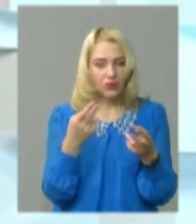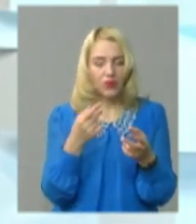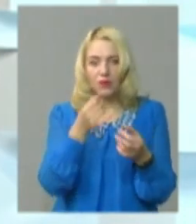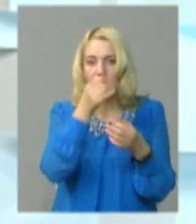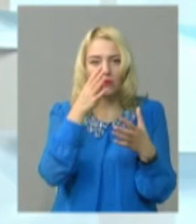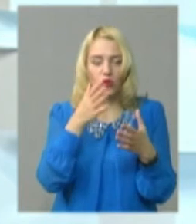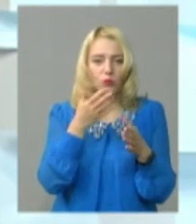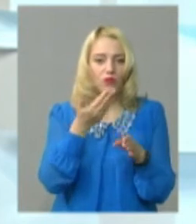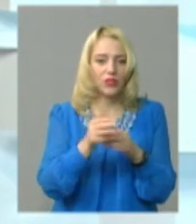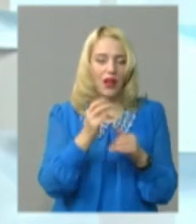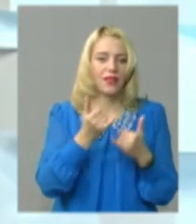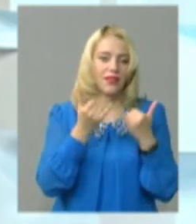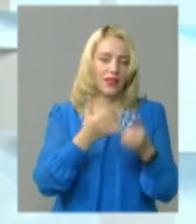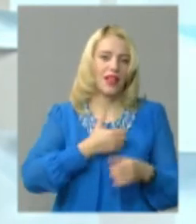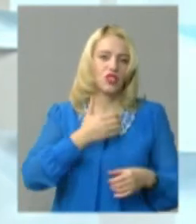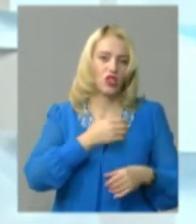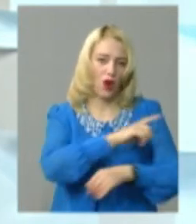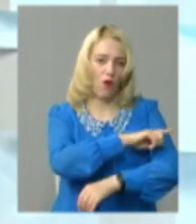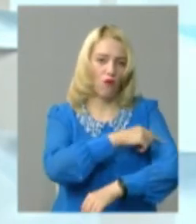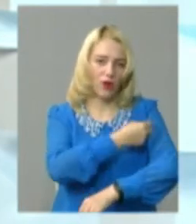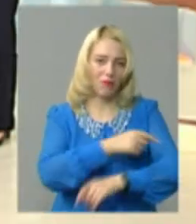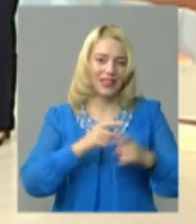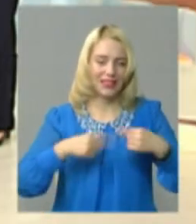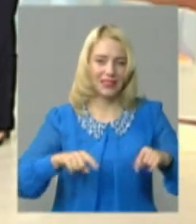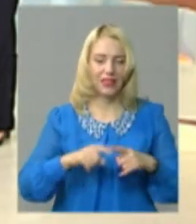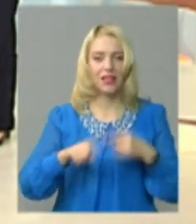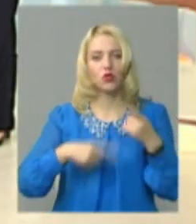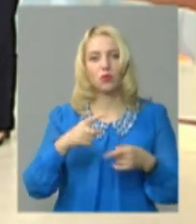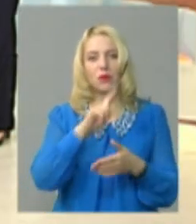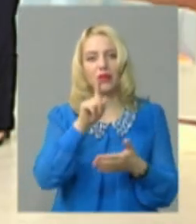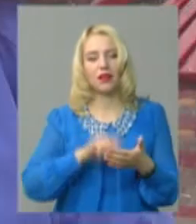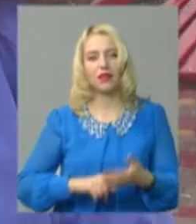страхову медицину. Інші пріоритети зараз. І наступне питання, будь ласка.